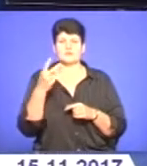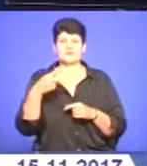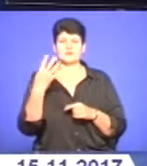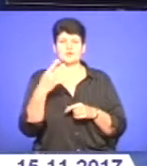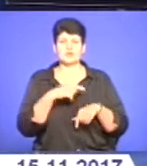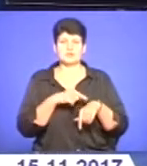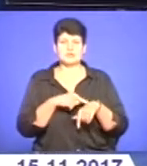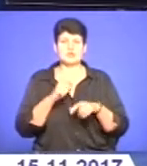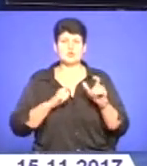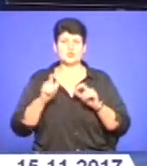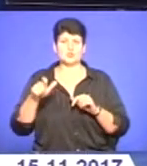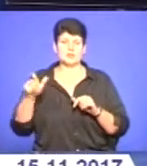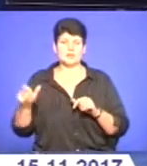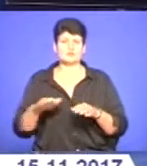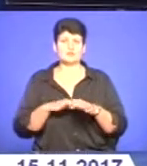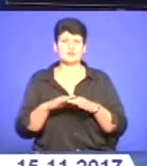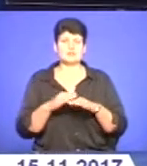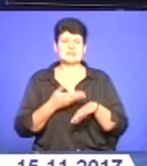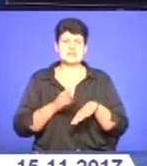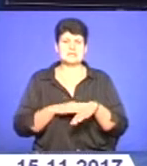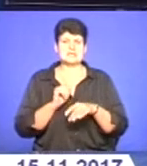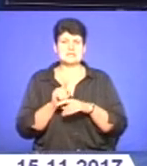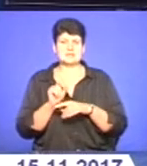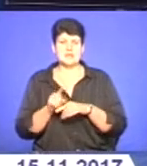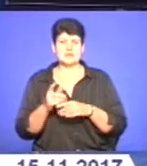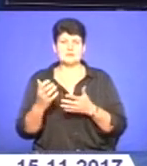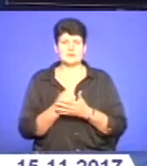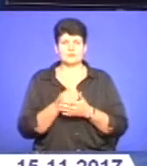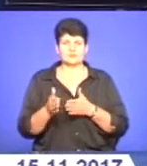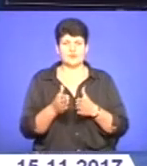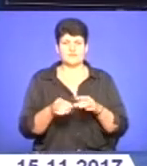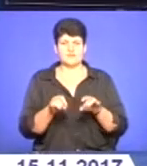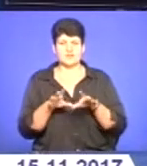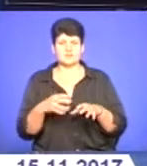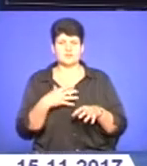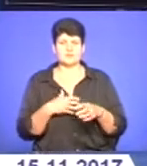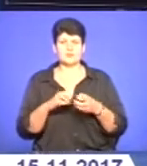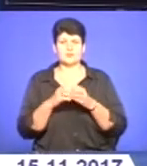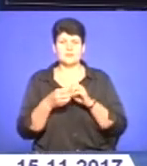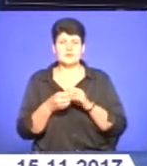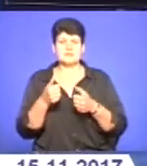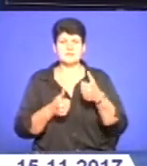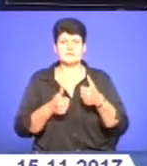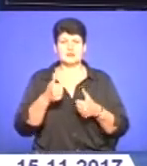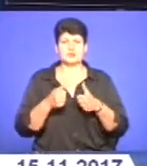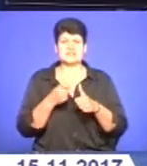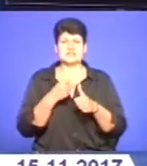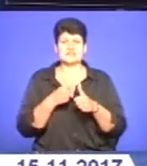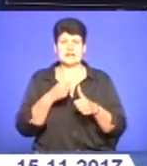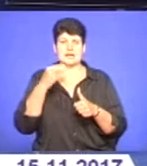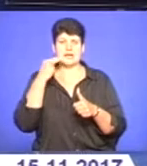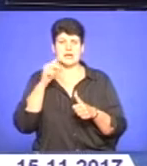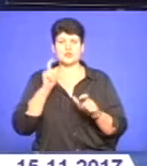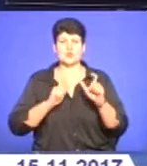студенти місцевих вишів виконуватимуть складні завдання, знаходитимуть шляхи вирішення актуальних проблем і змагатимуть це за звання кращої